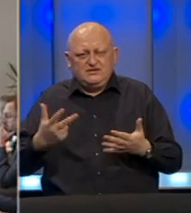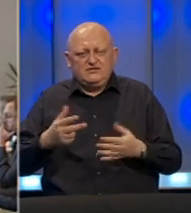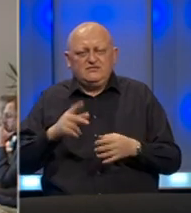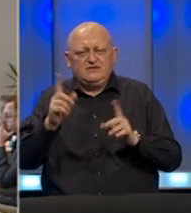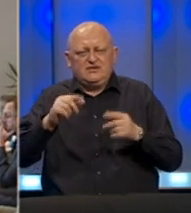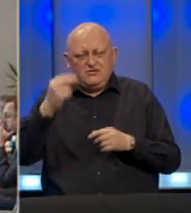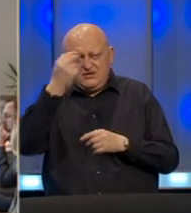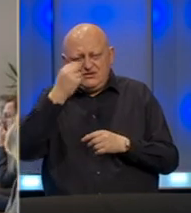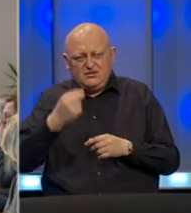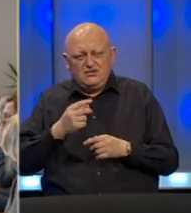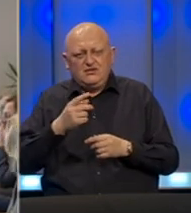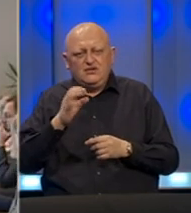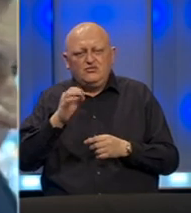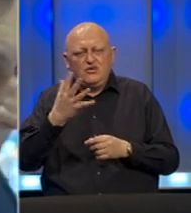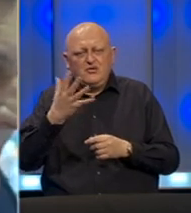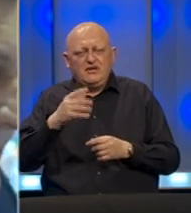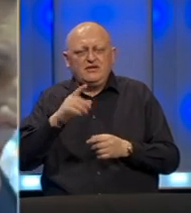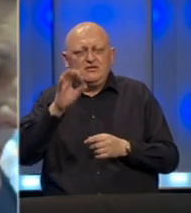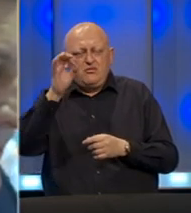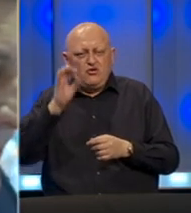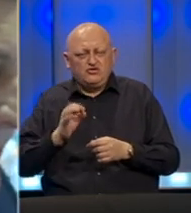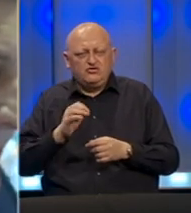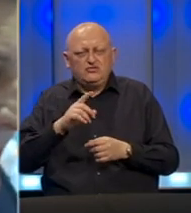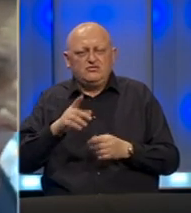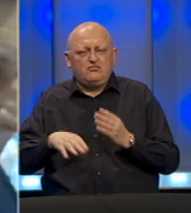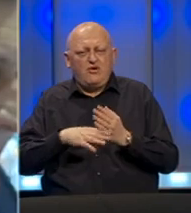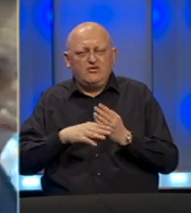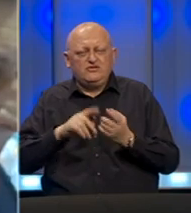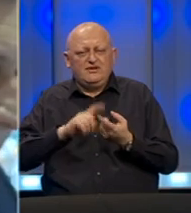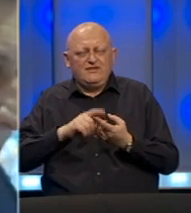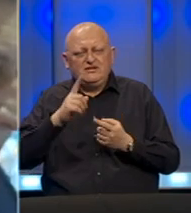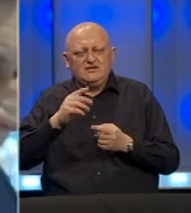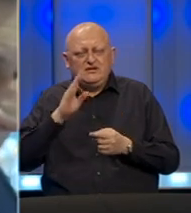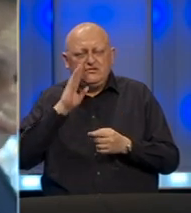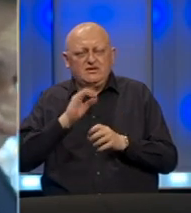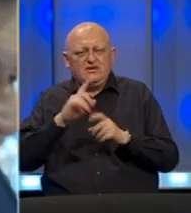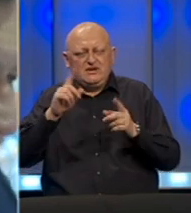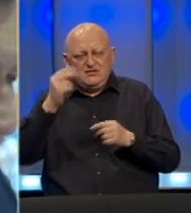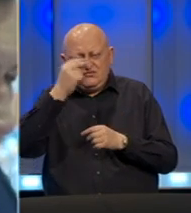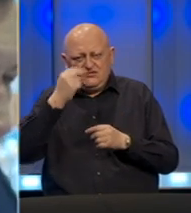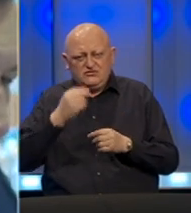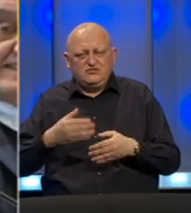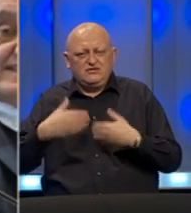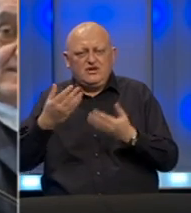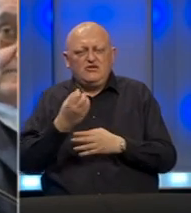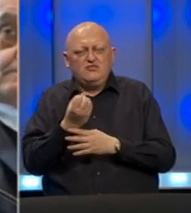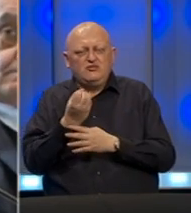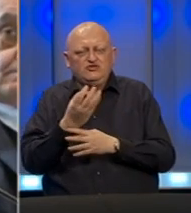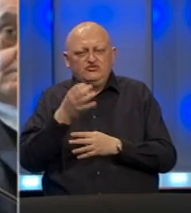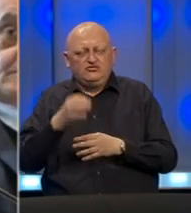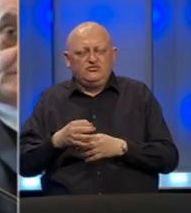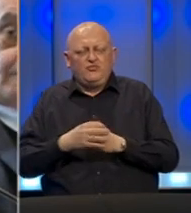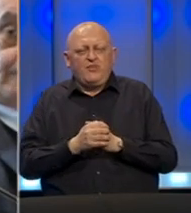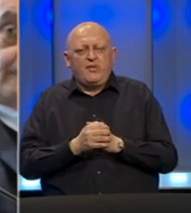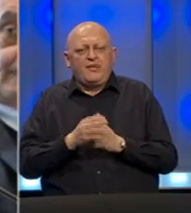za Republiku Srpsku, te po 0,5 odsto. Ove pomoći Federacija, BH i Republika Srpska dodjelju u Brčko distriktu BH.